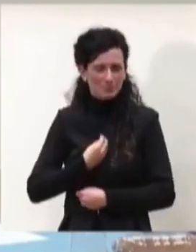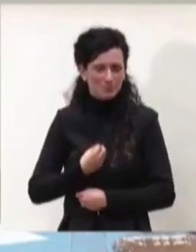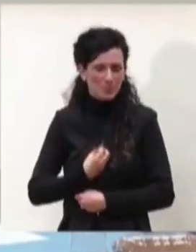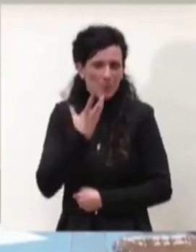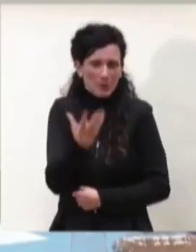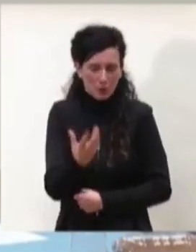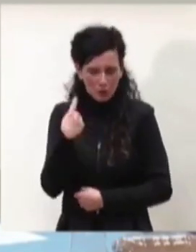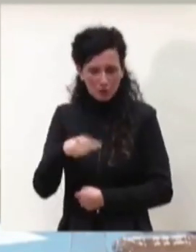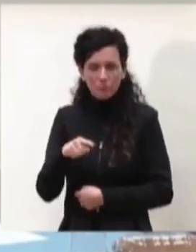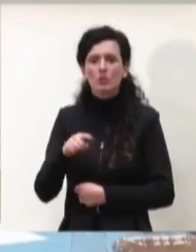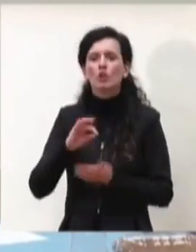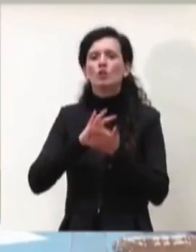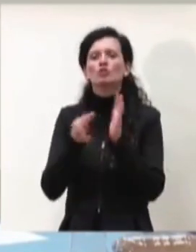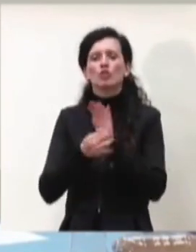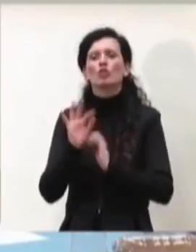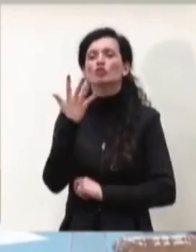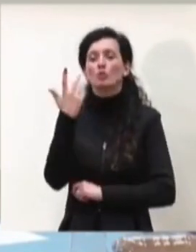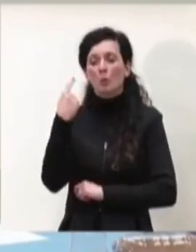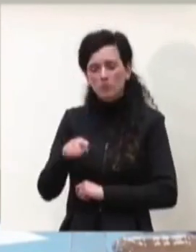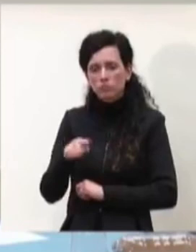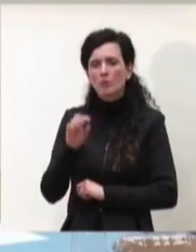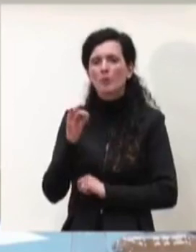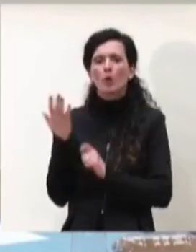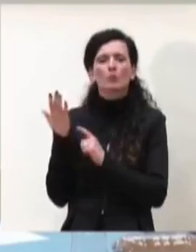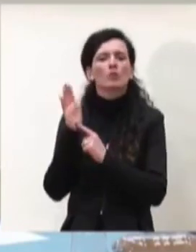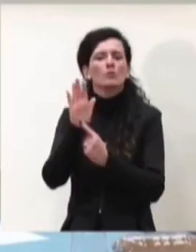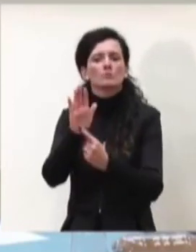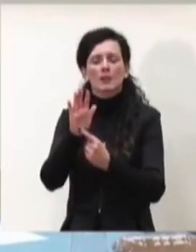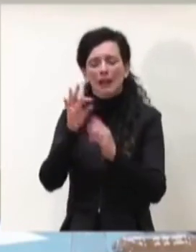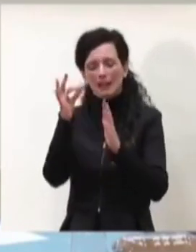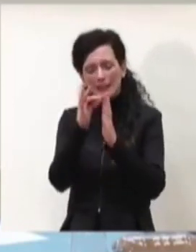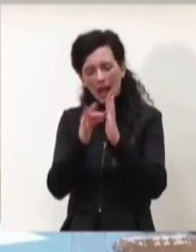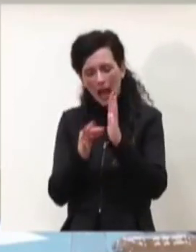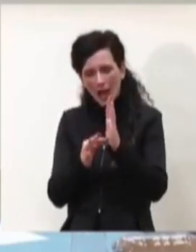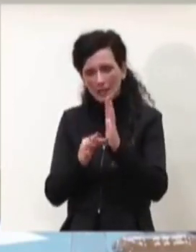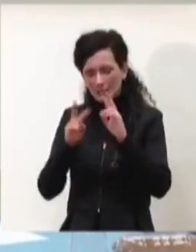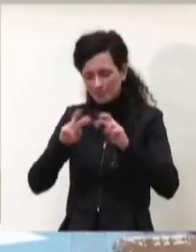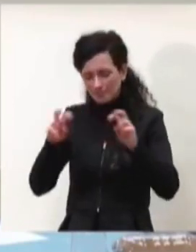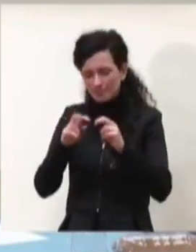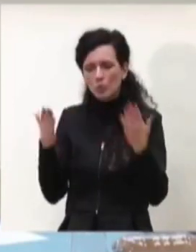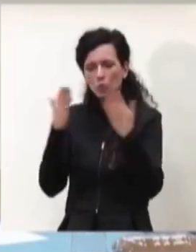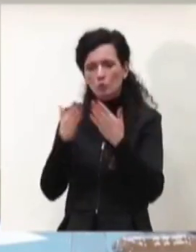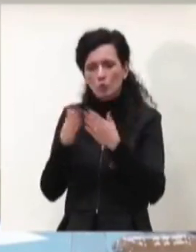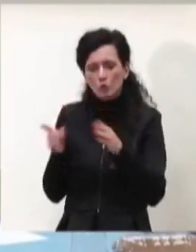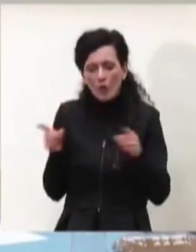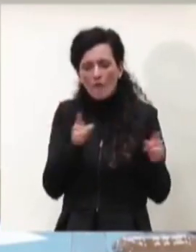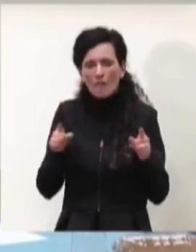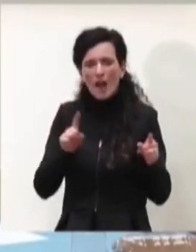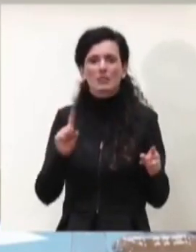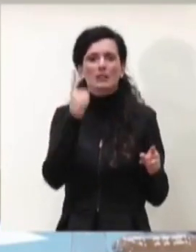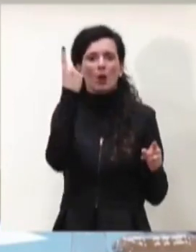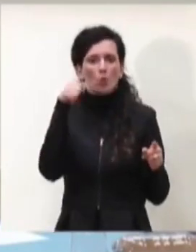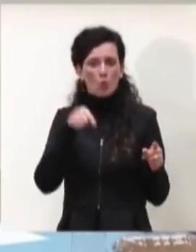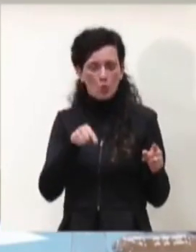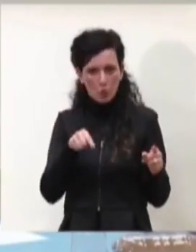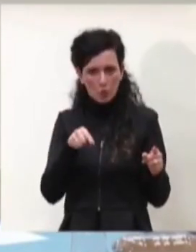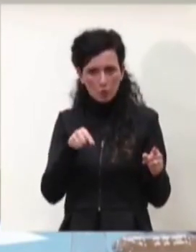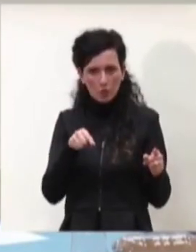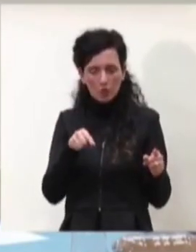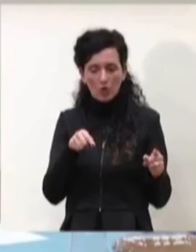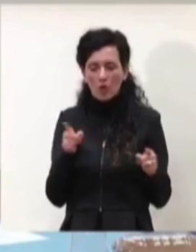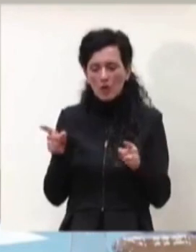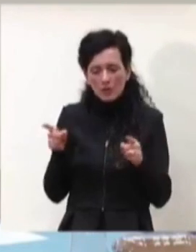anche la presentazione dei dati dello studio di fase 1 per quello che è il